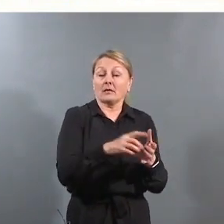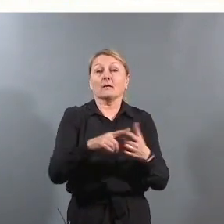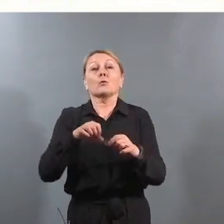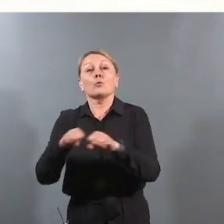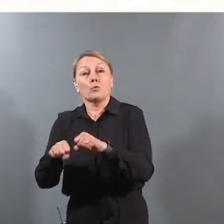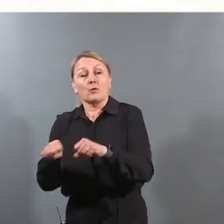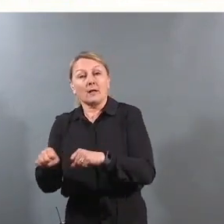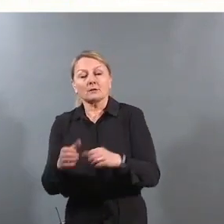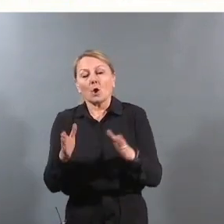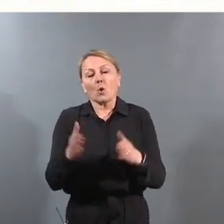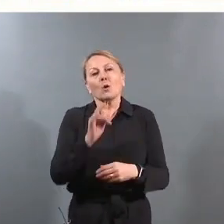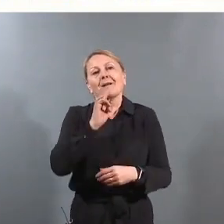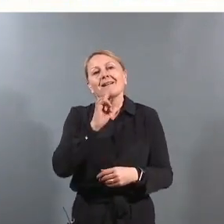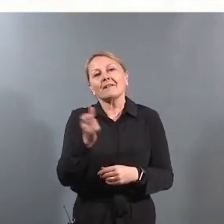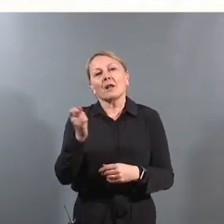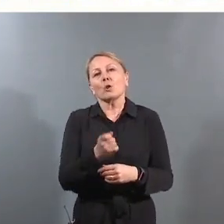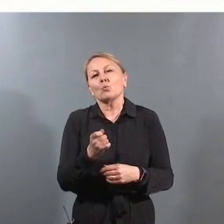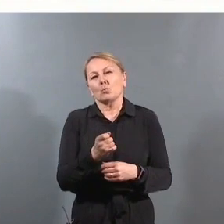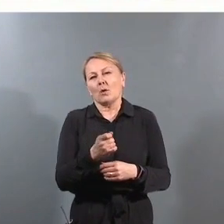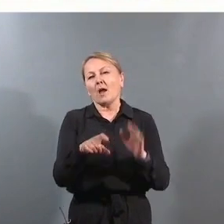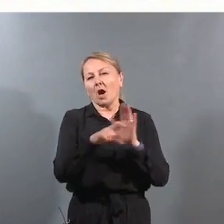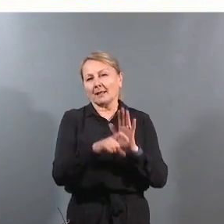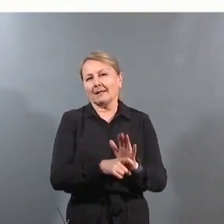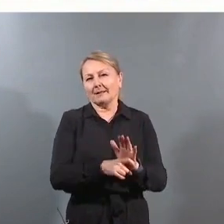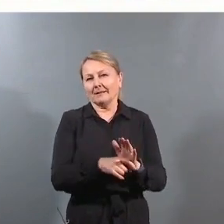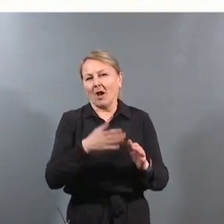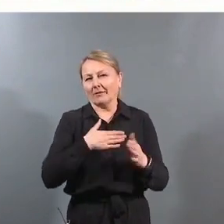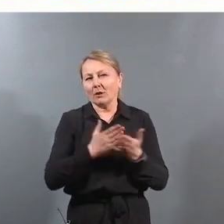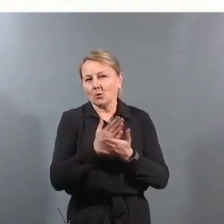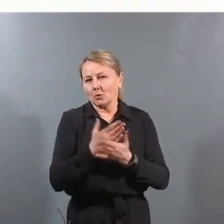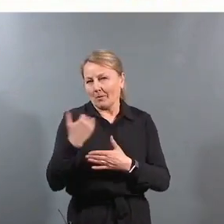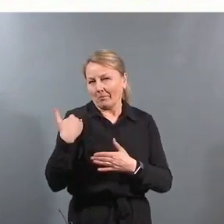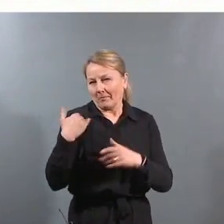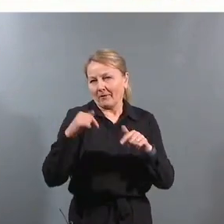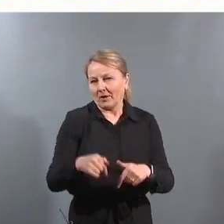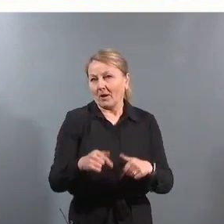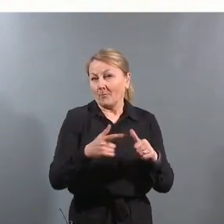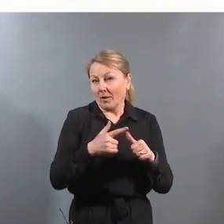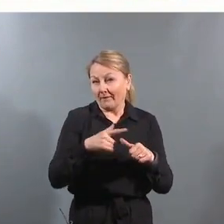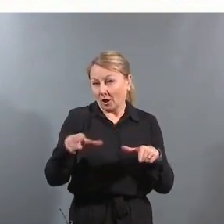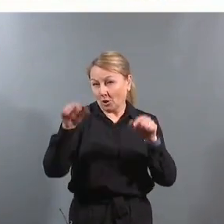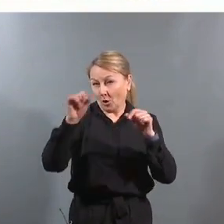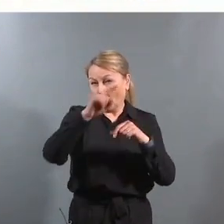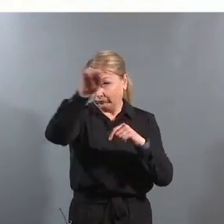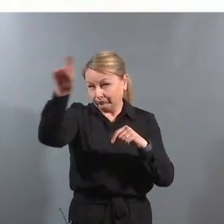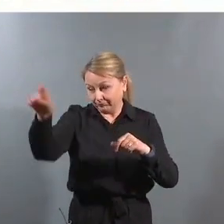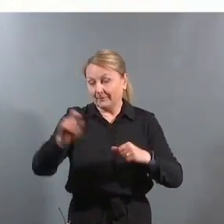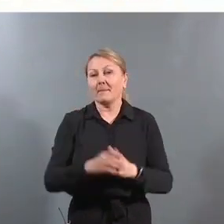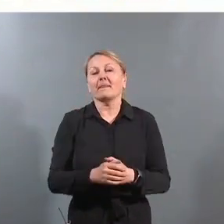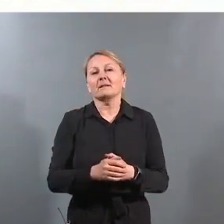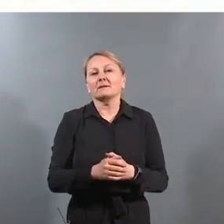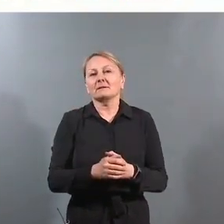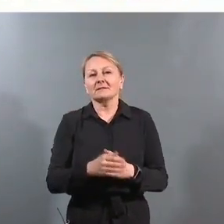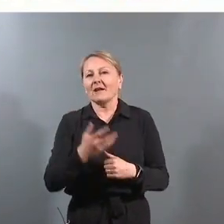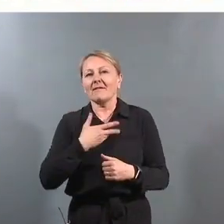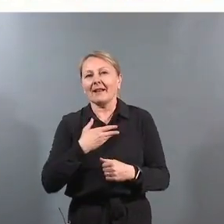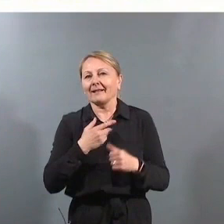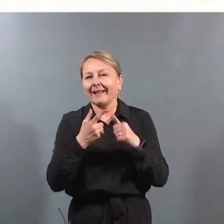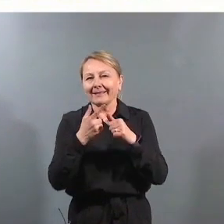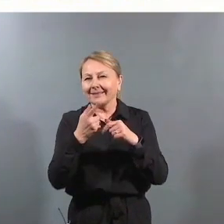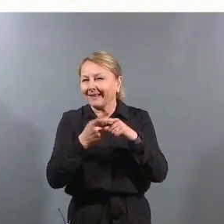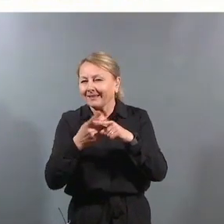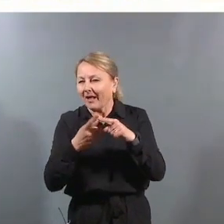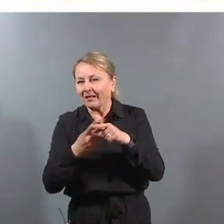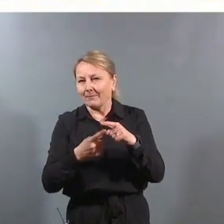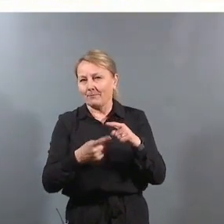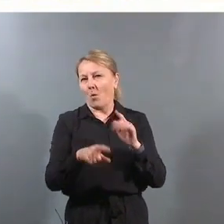Jeg skal bare kort nevne noen av artiklene, og jeg skjønner at dere har hatt litt just allerede i dag, både fra slottet og forskjellige steder. Så jeg skal ikke gå veldig i detalj på disse